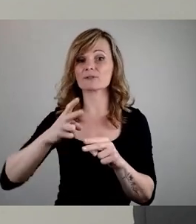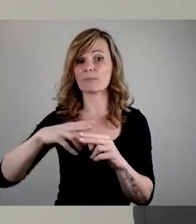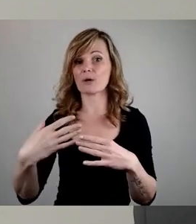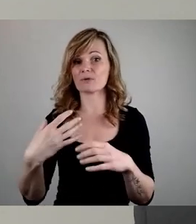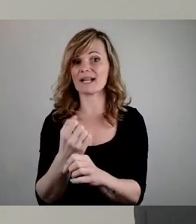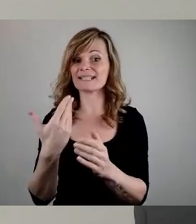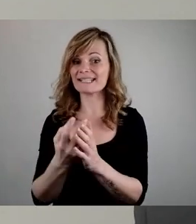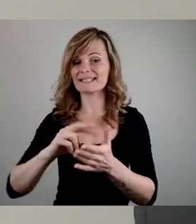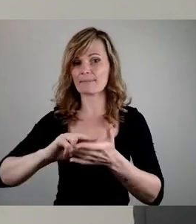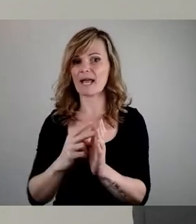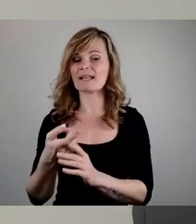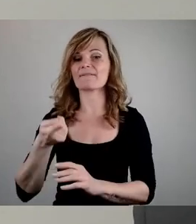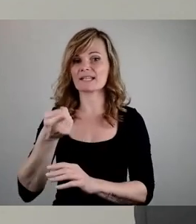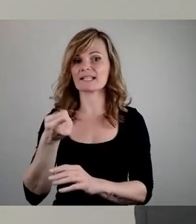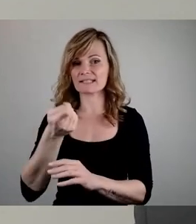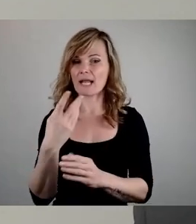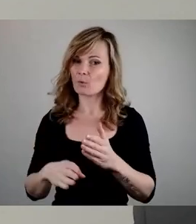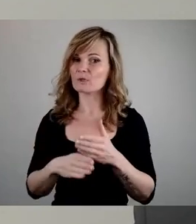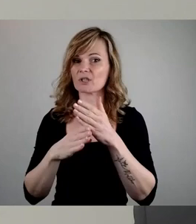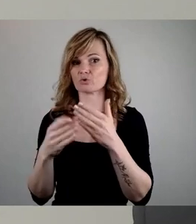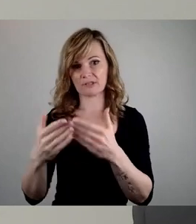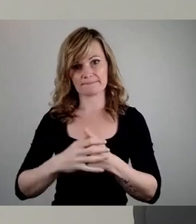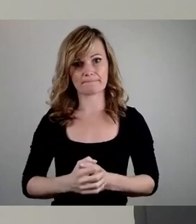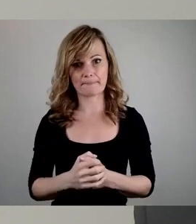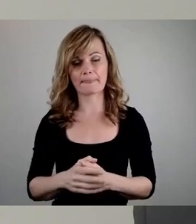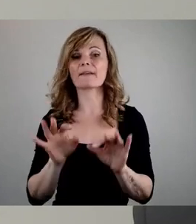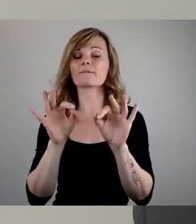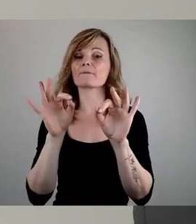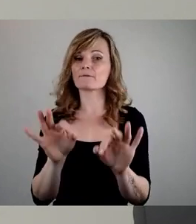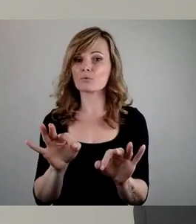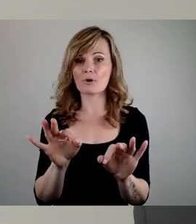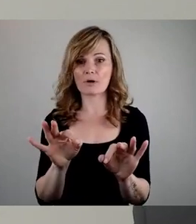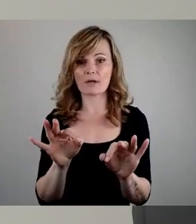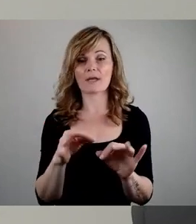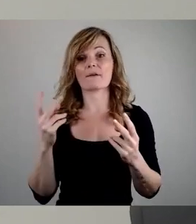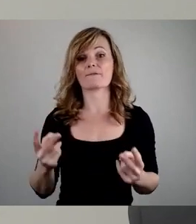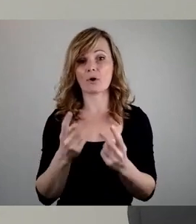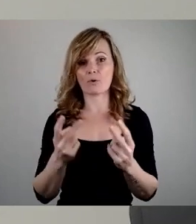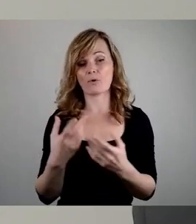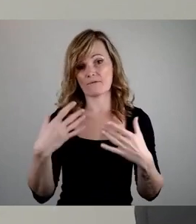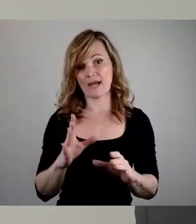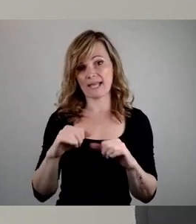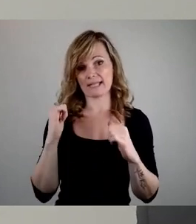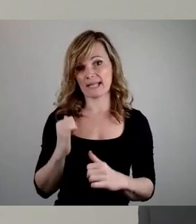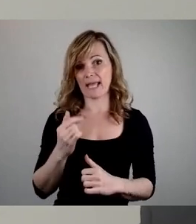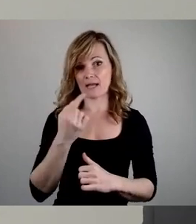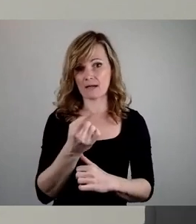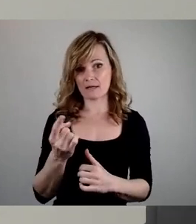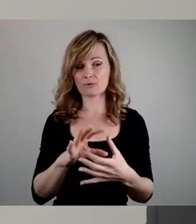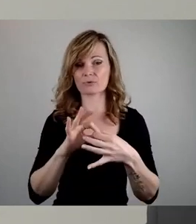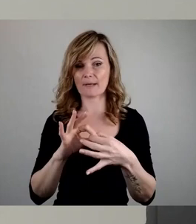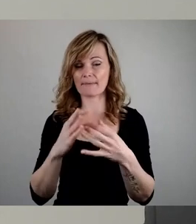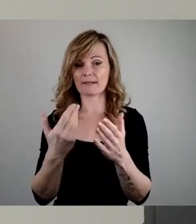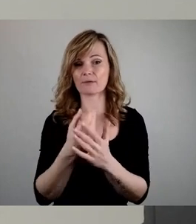entsprechend finanziell zu untersetzen. Für die Förderung freier Träger sei im Zusammenhang mit dem